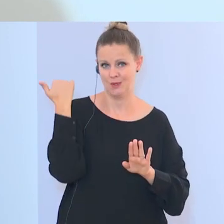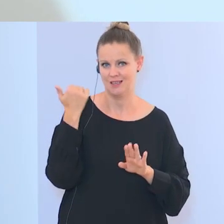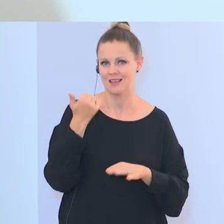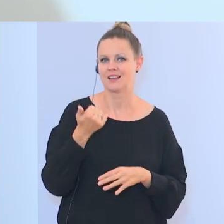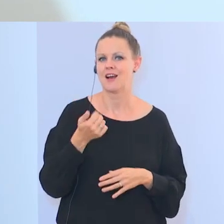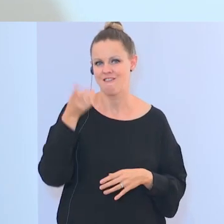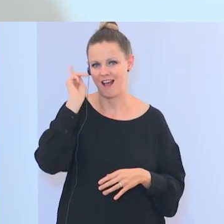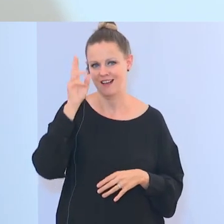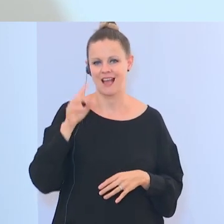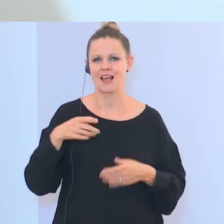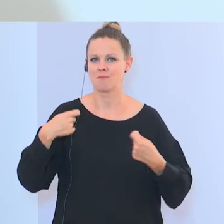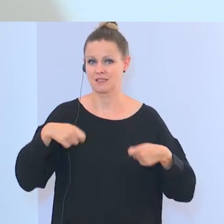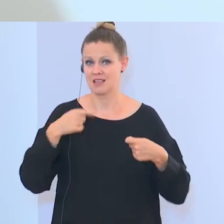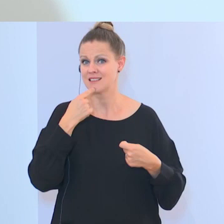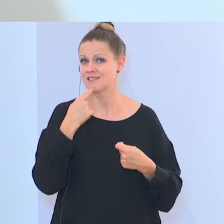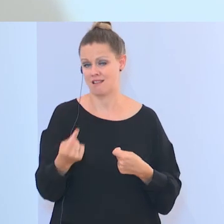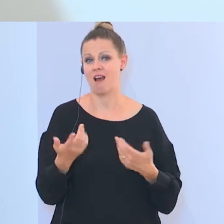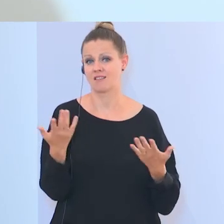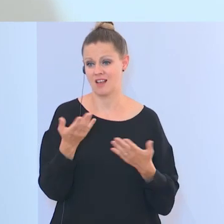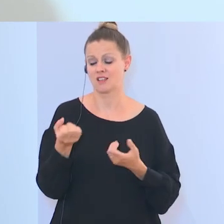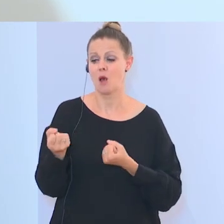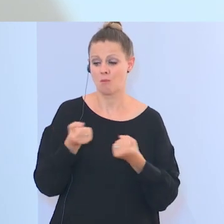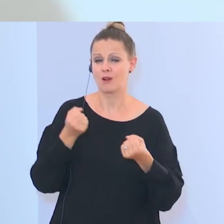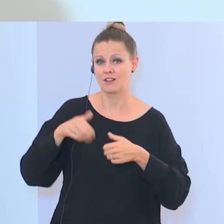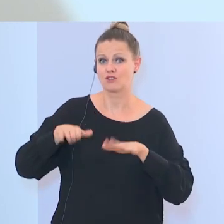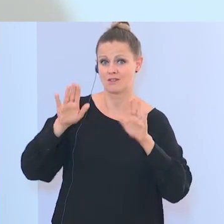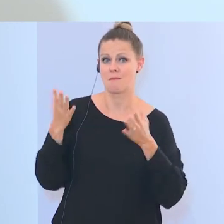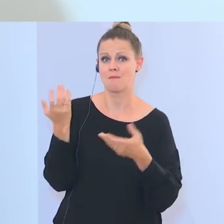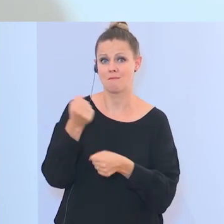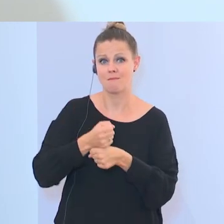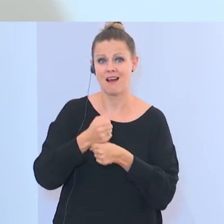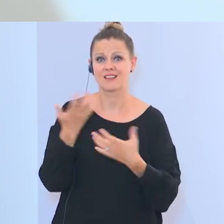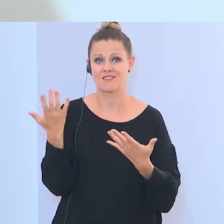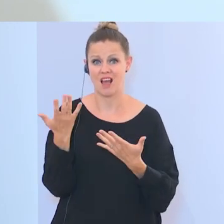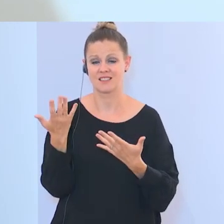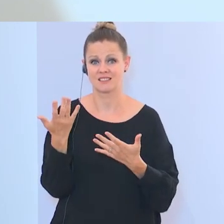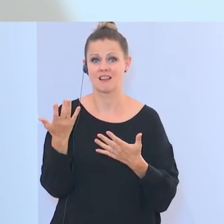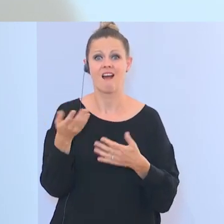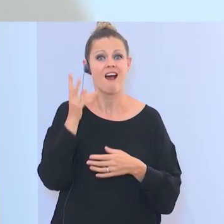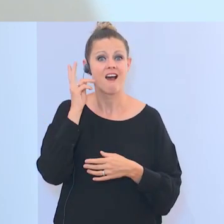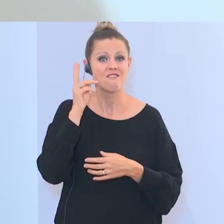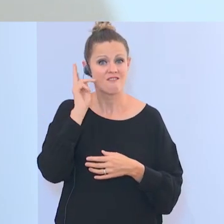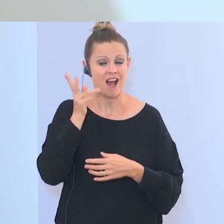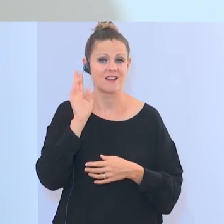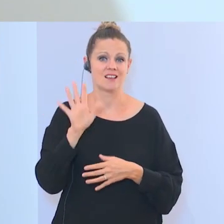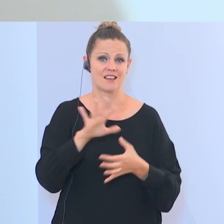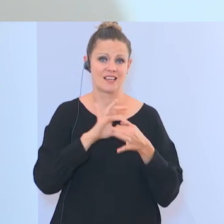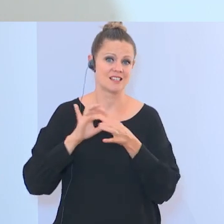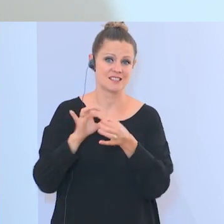der Spaltung der Gesellschaft, die der politische Islam in Frankreich bewirkt. Der